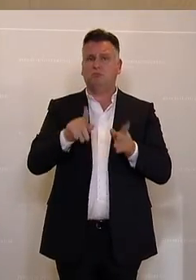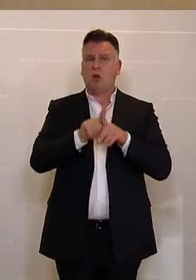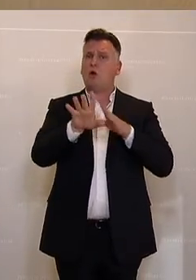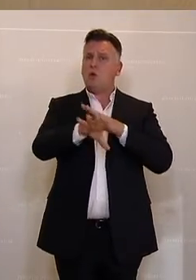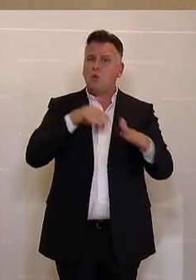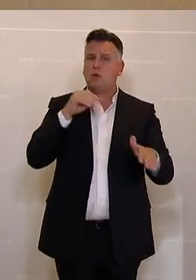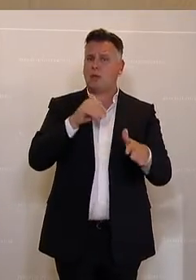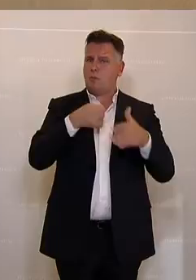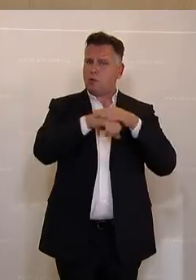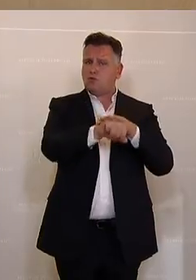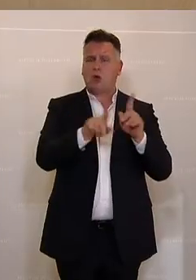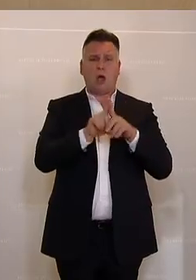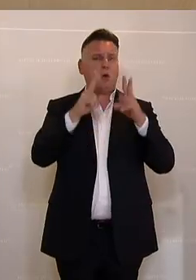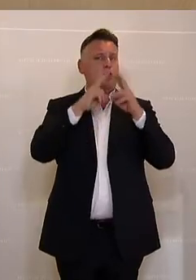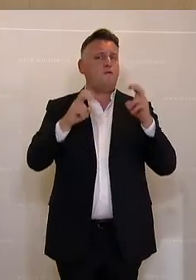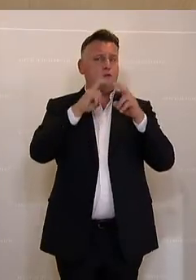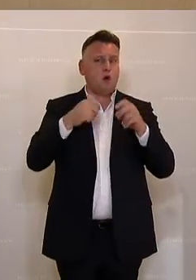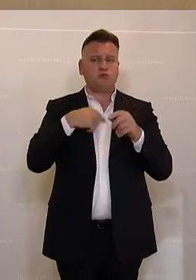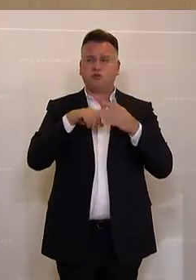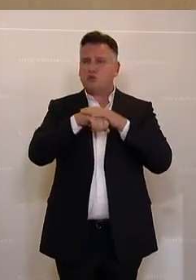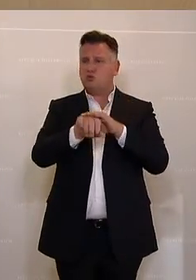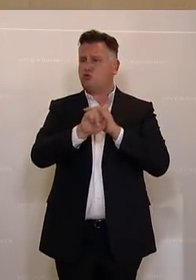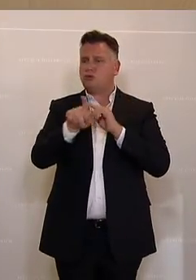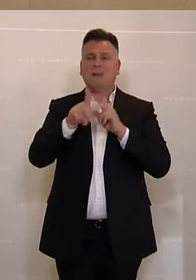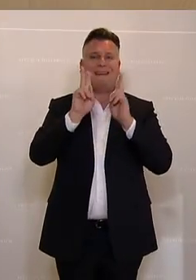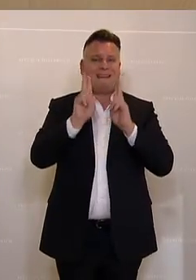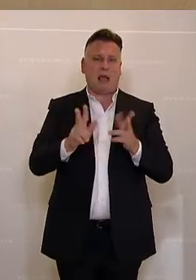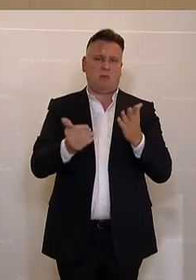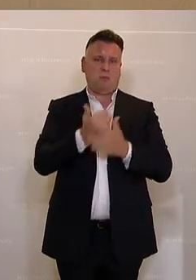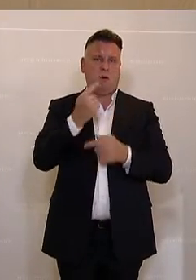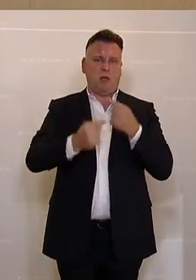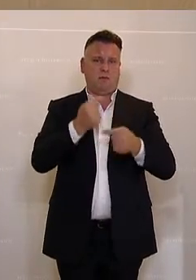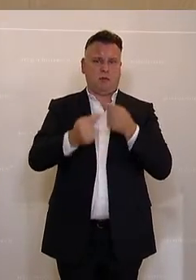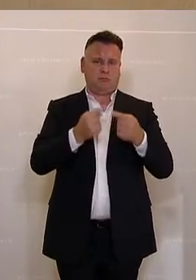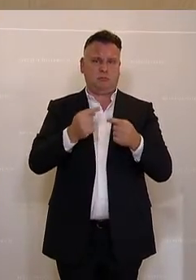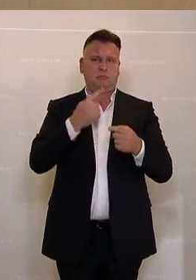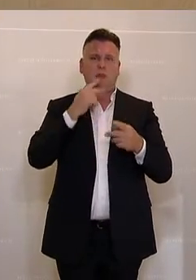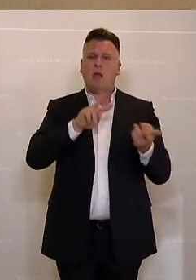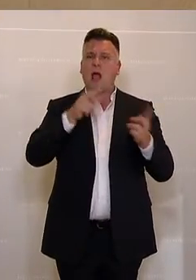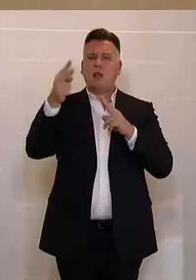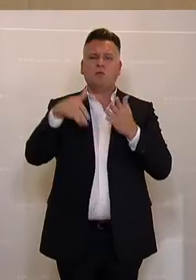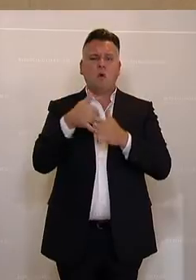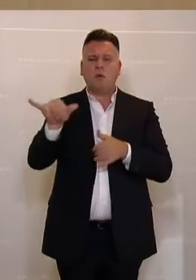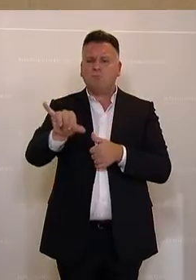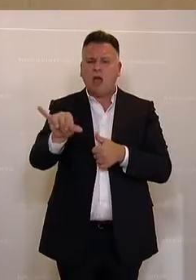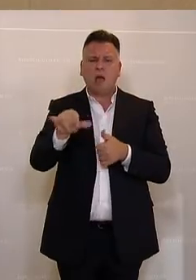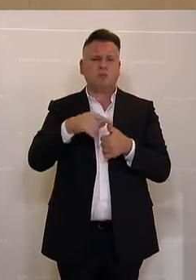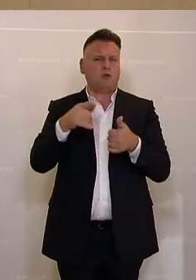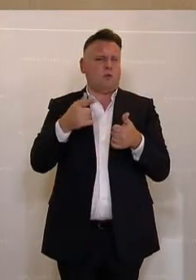unterstützen Forschungseinrichtungen dabei, Neues zu entwickeln. Von alternativen Treibstoffen bis zu